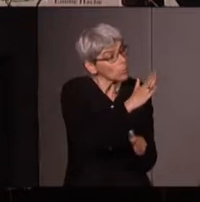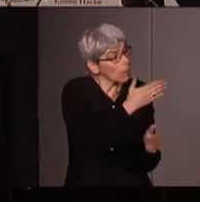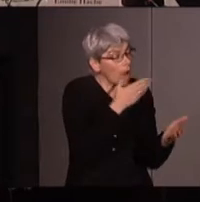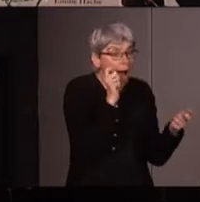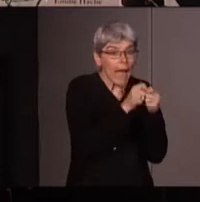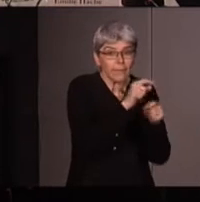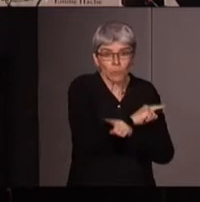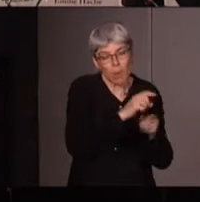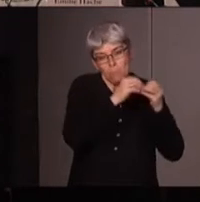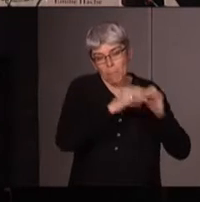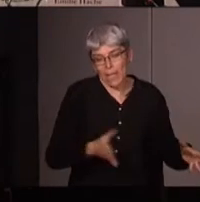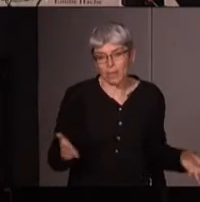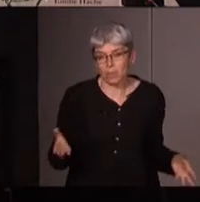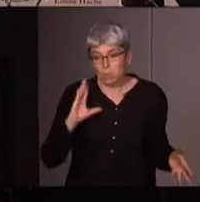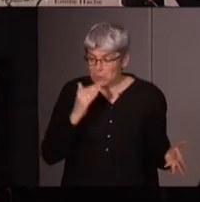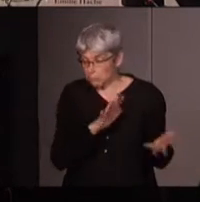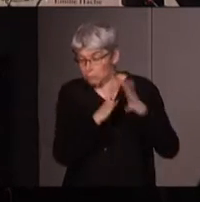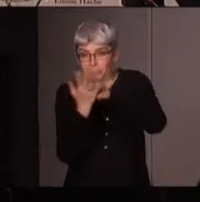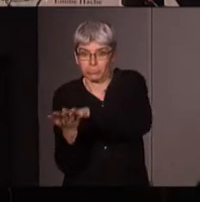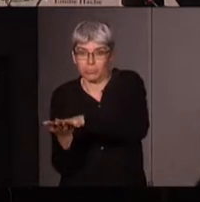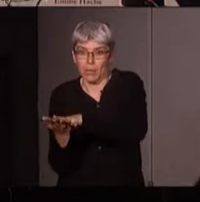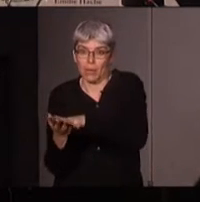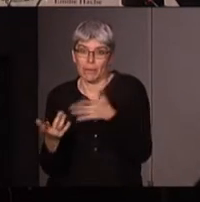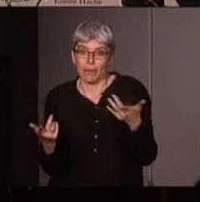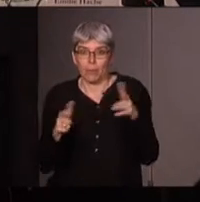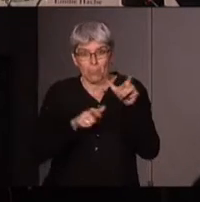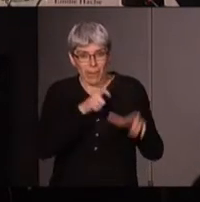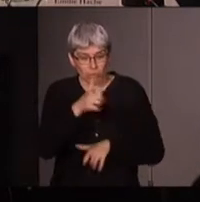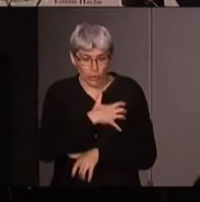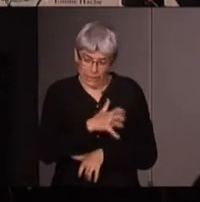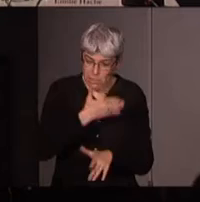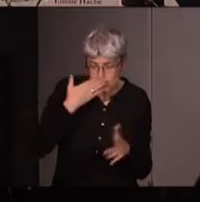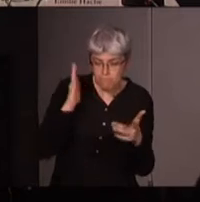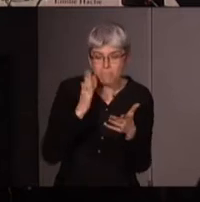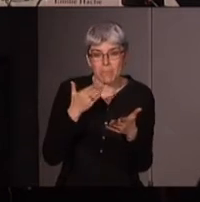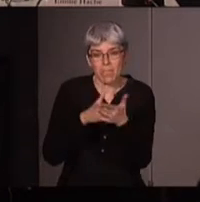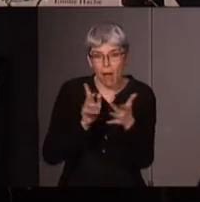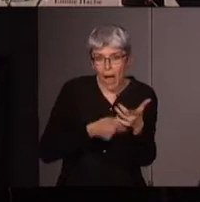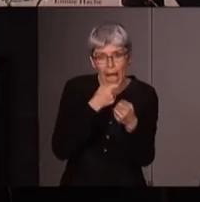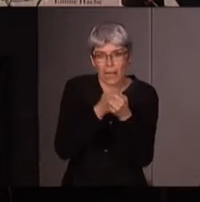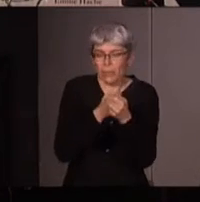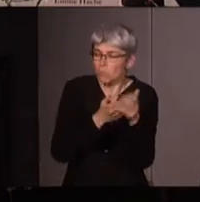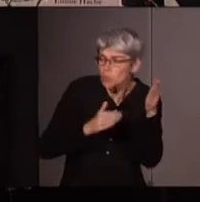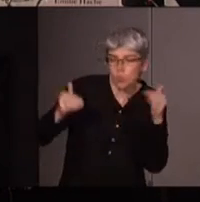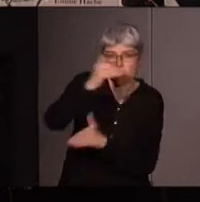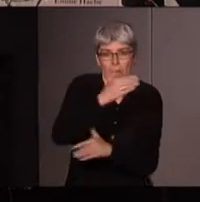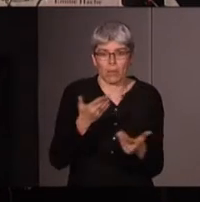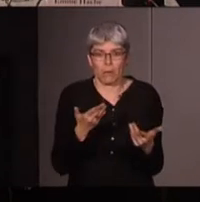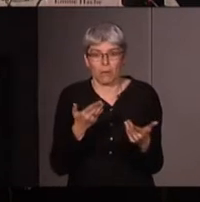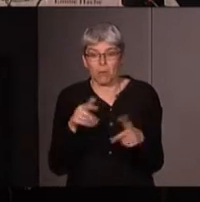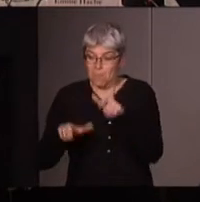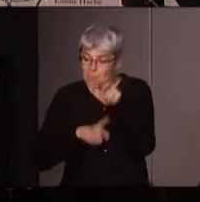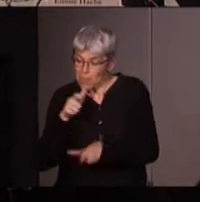à l'humanité en disant donc ceux qui s'enregistrent s se sont mieux adaptés à l'environnement tout simplement ils sont meilleurs ils sont supérieurs et ceux qui